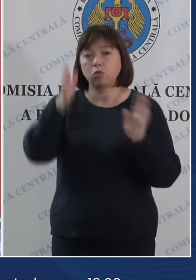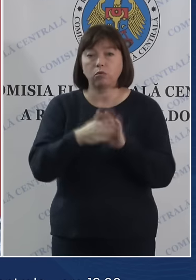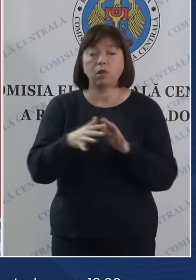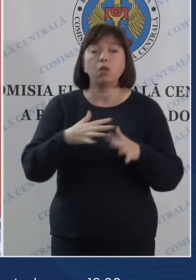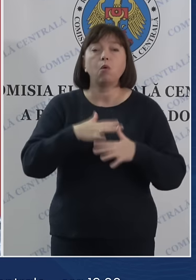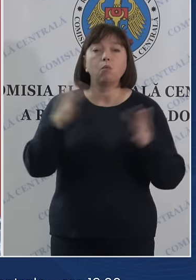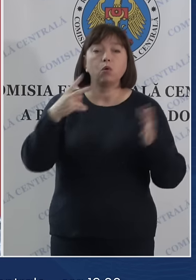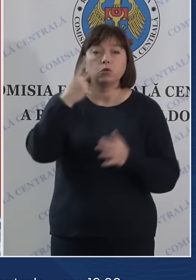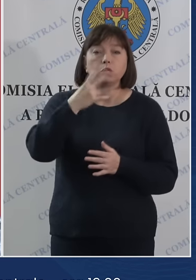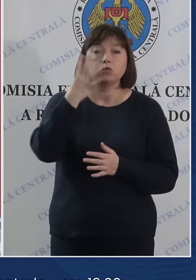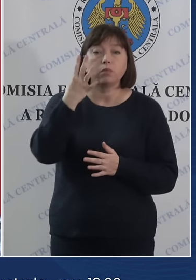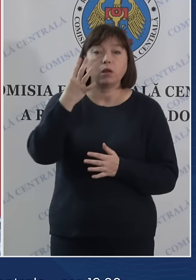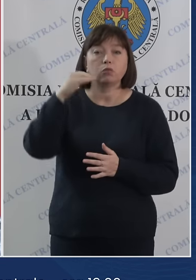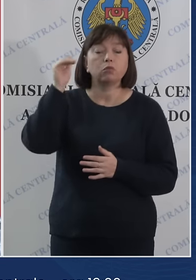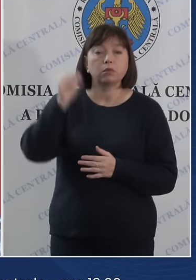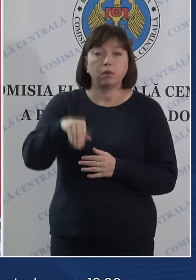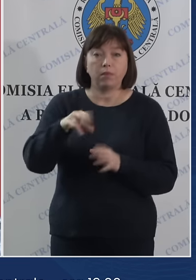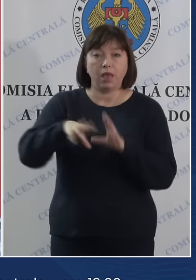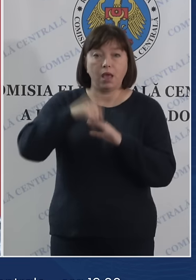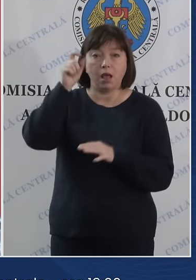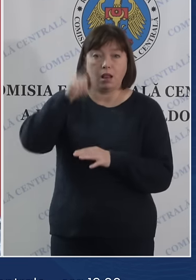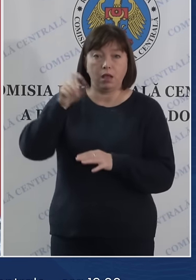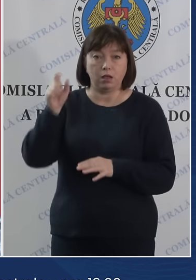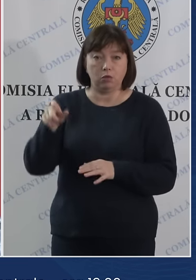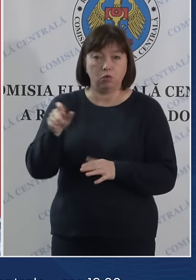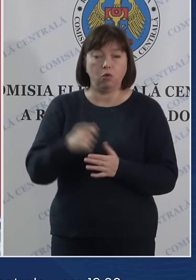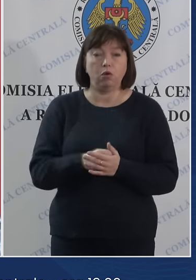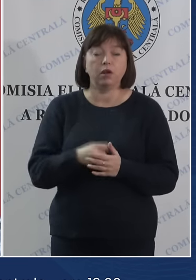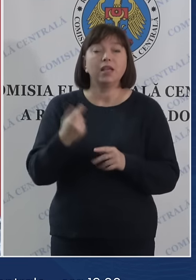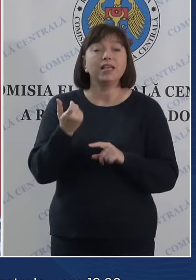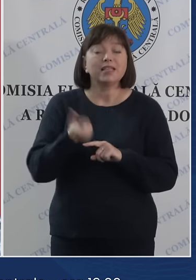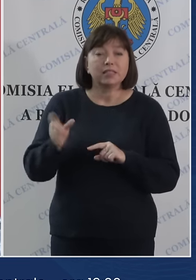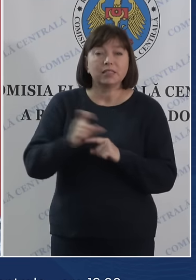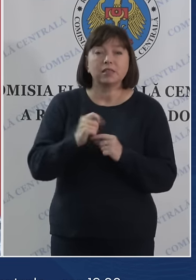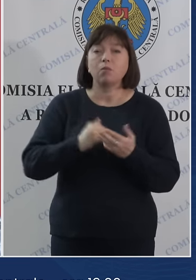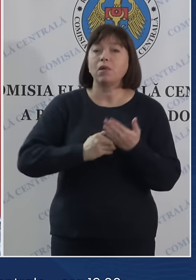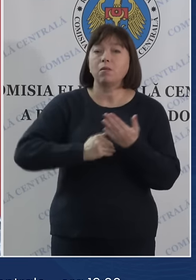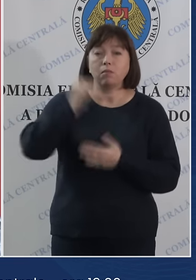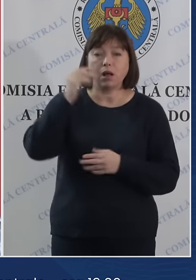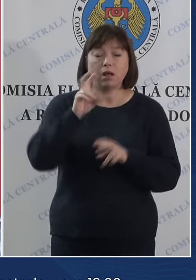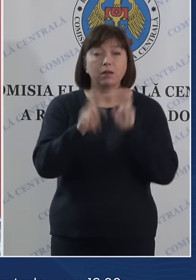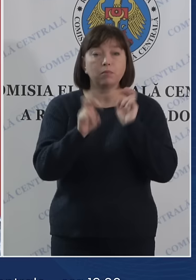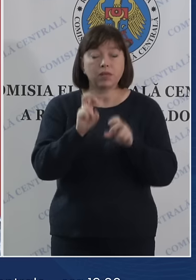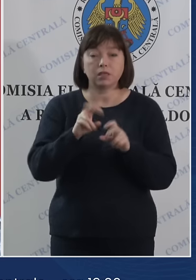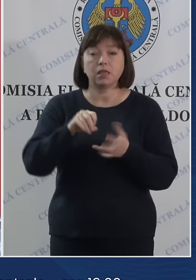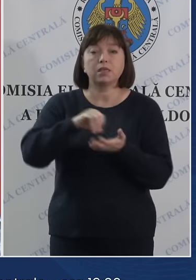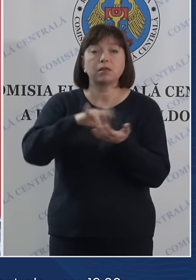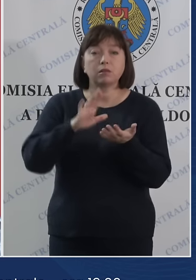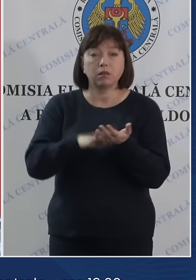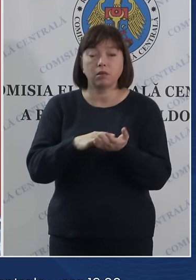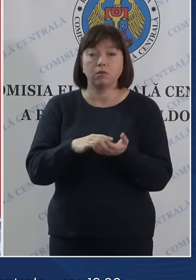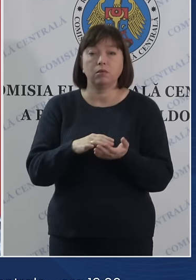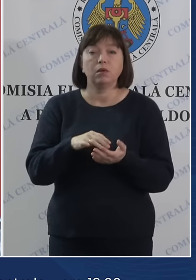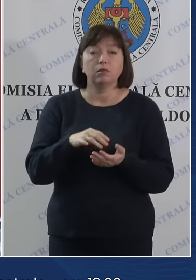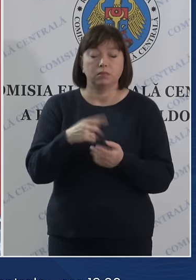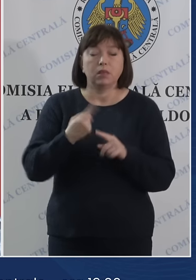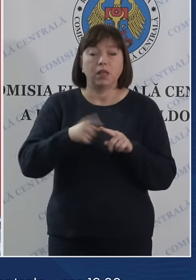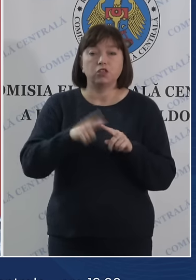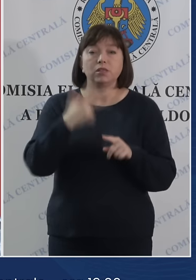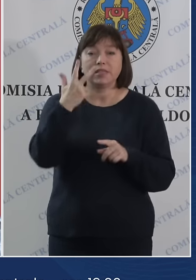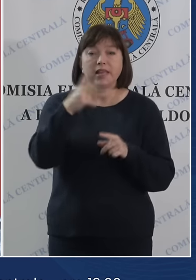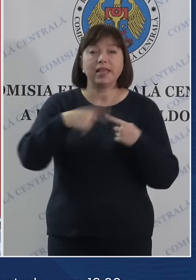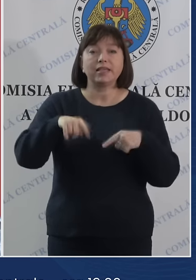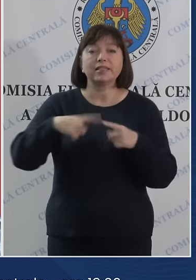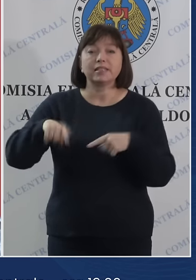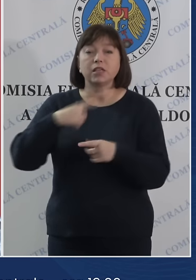peste 24.000 de alegători. Cea mai mare prezență este înregistrată în continuare în cele trei